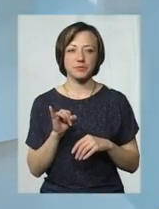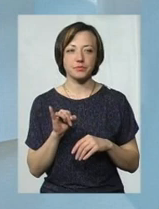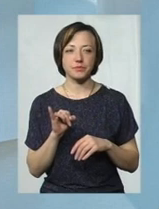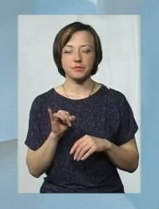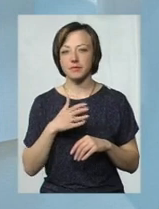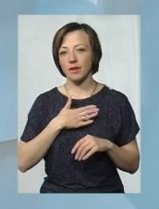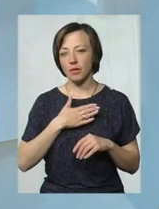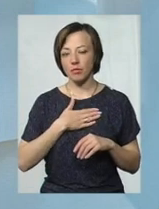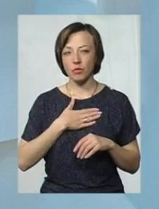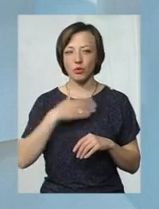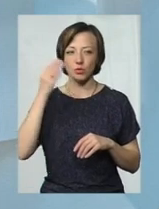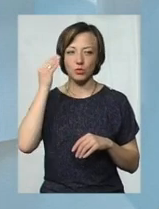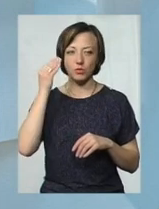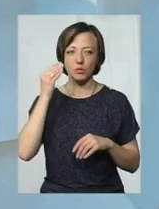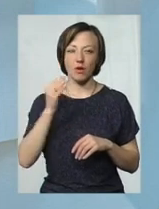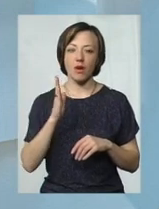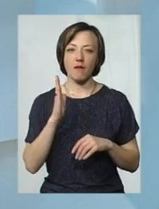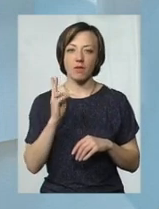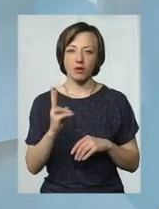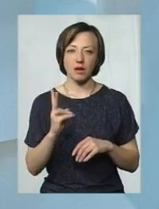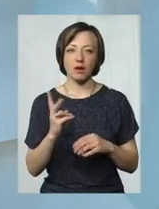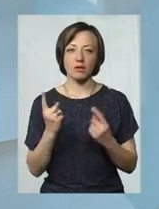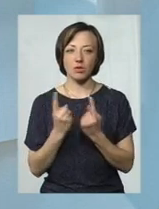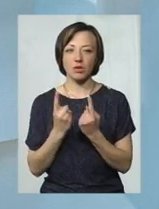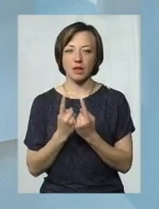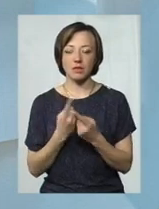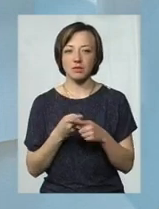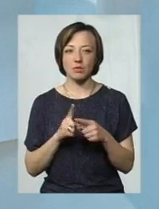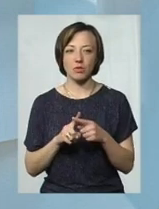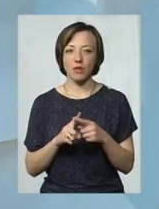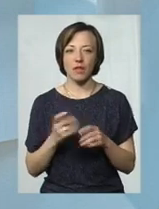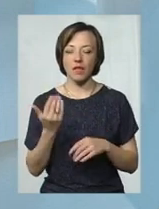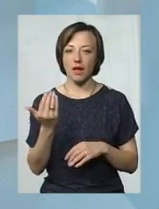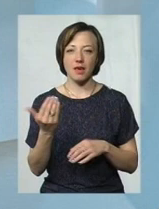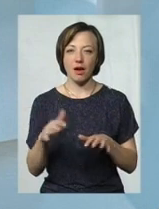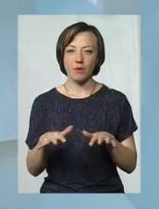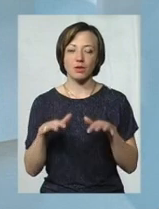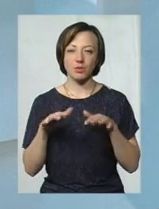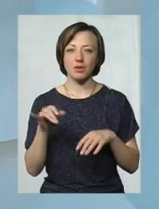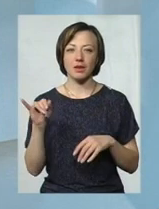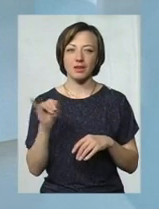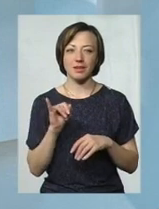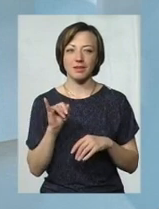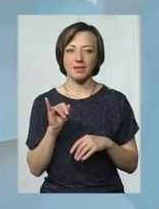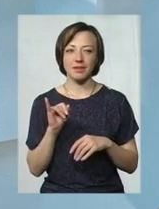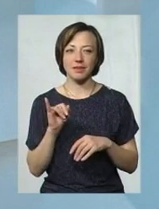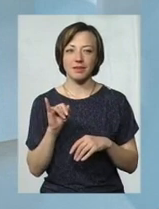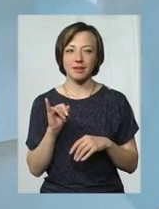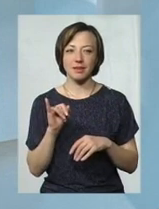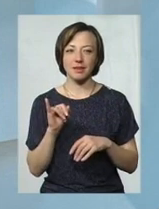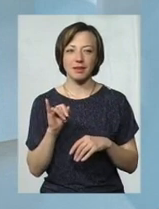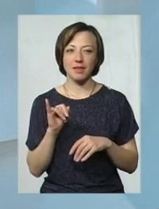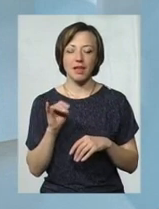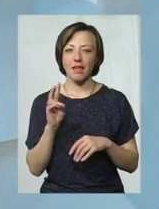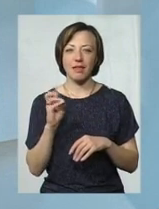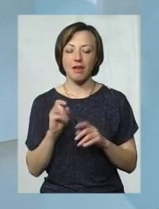на мою думку, вконтакті, однокласники, то не їх аудиторія. І вони не